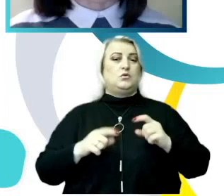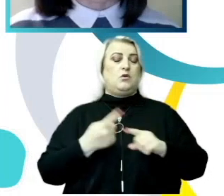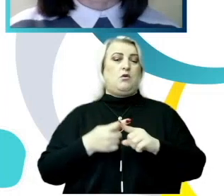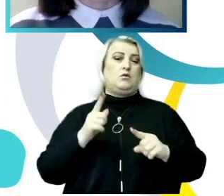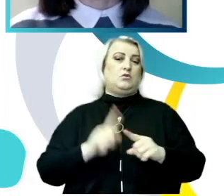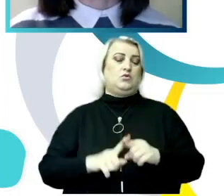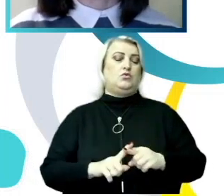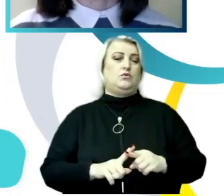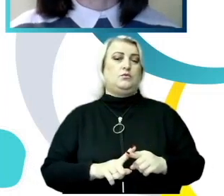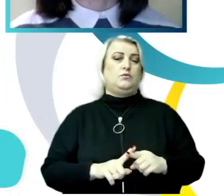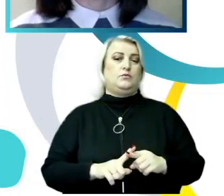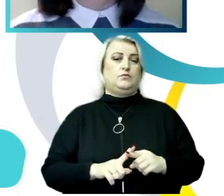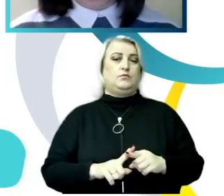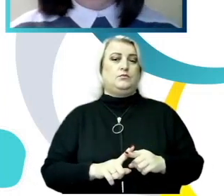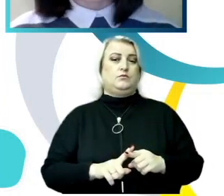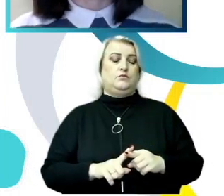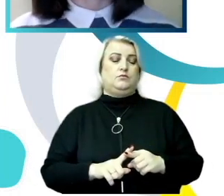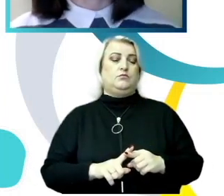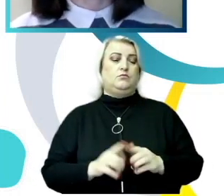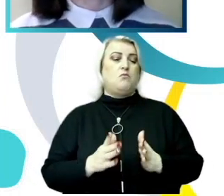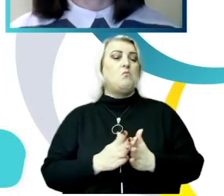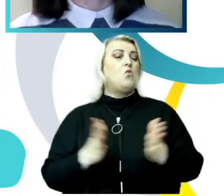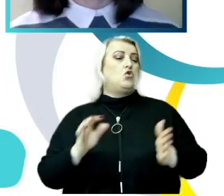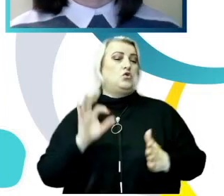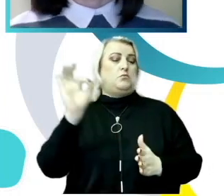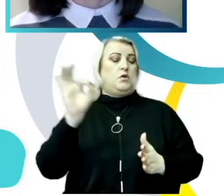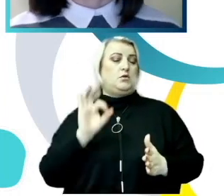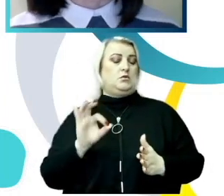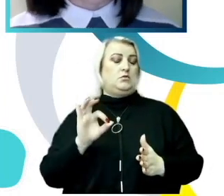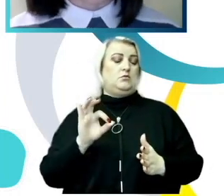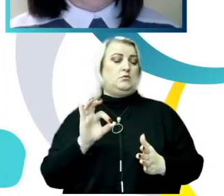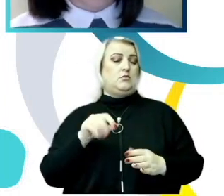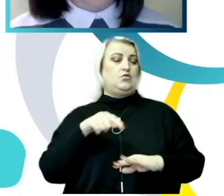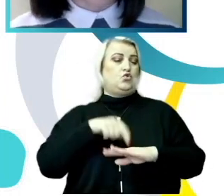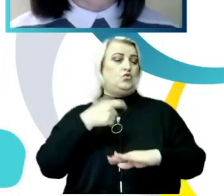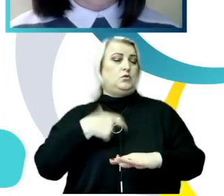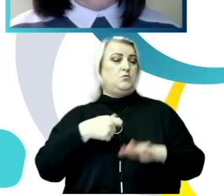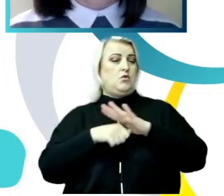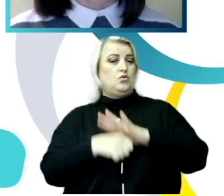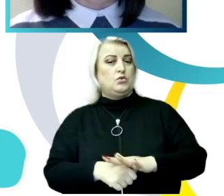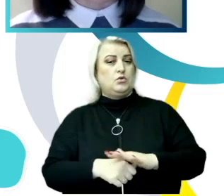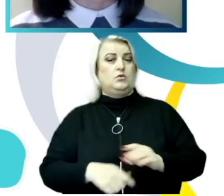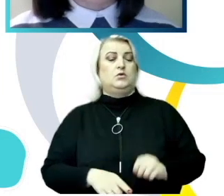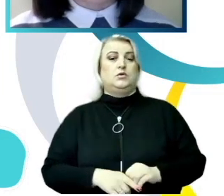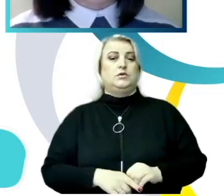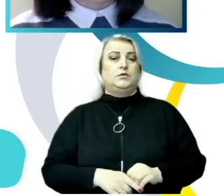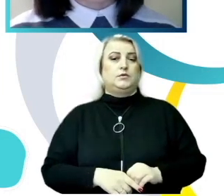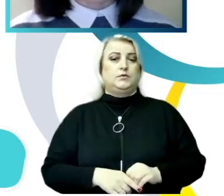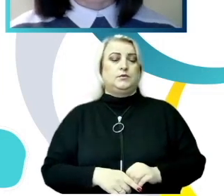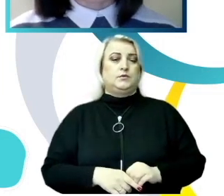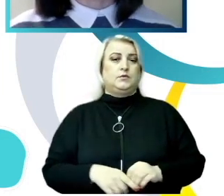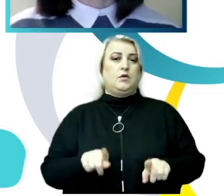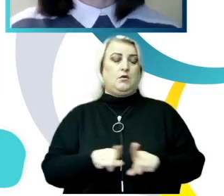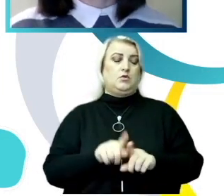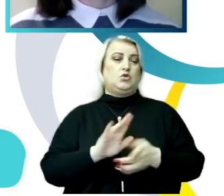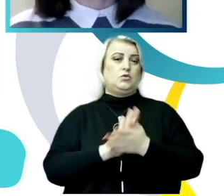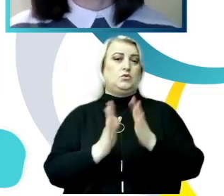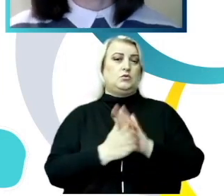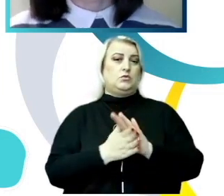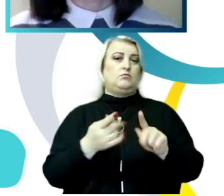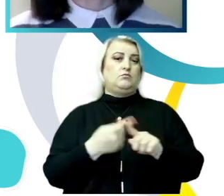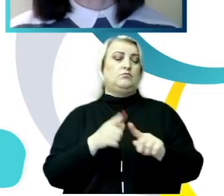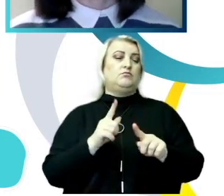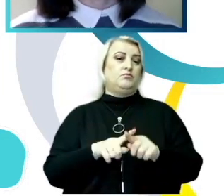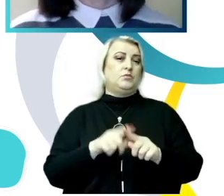mare, sunt expuși a unei vulnerabilități și această situație, într-o măsură mai mare, îi expune sau îi